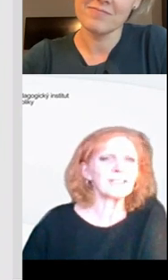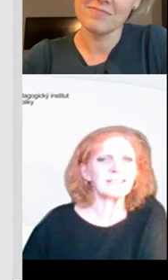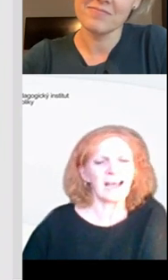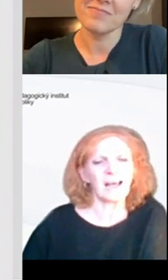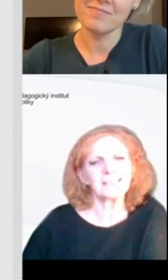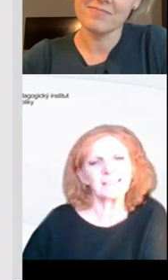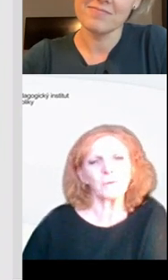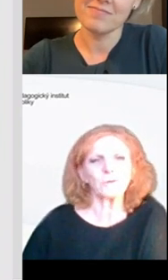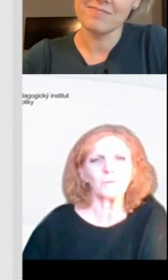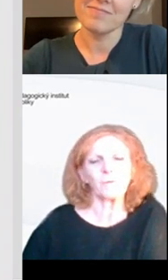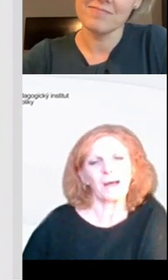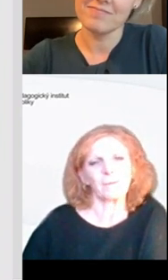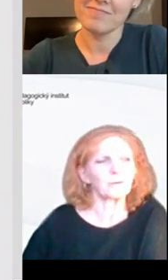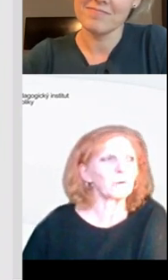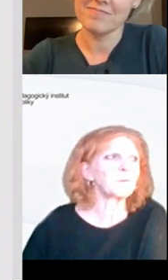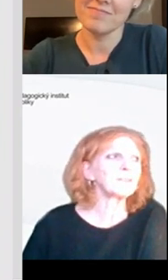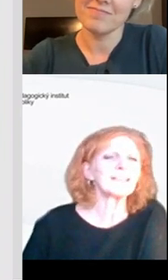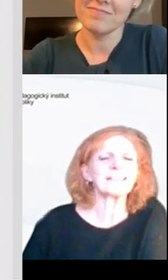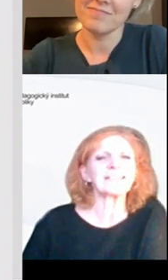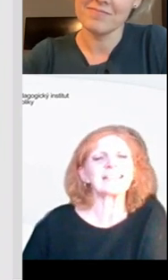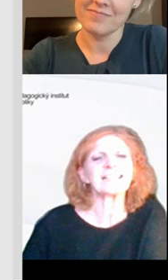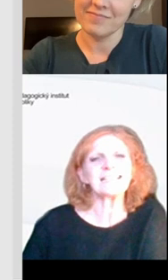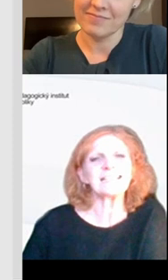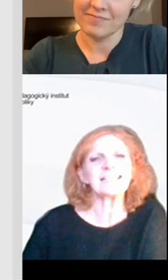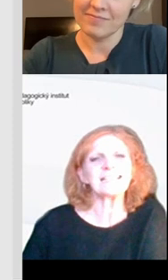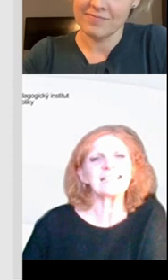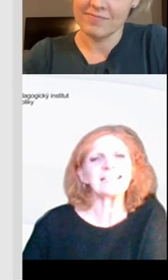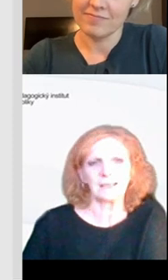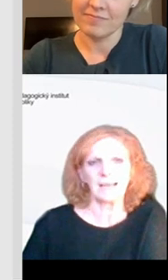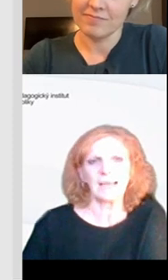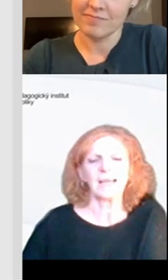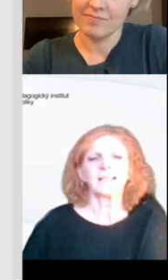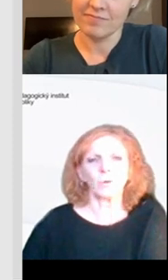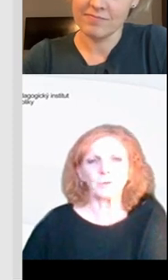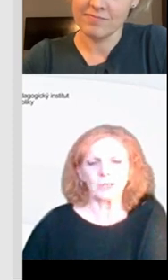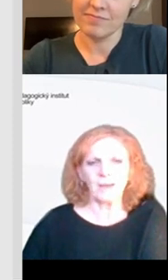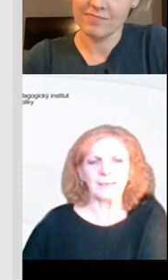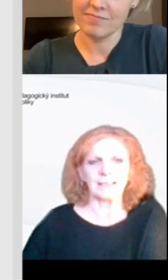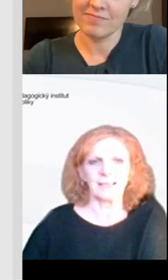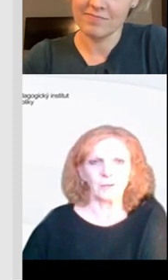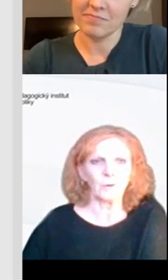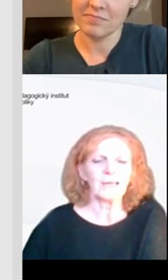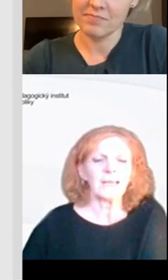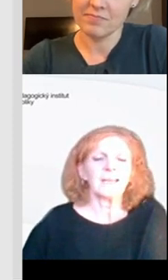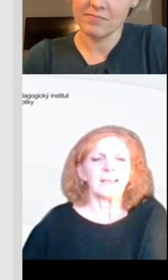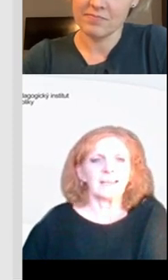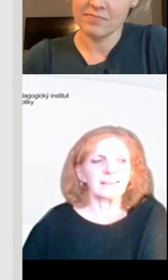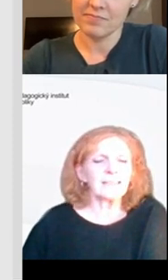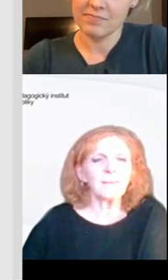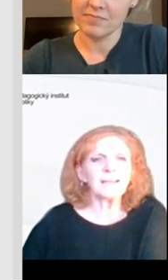se společně s námi, se mnou, s milou a pětkou podívat na těhle deset řádků, které jsou před vámi na slajdu.